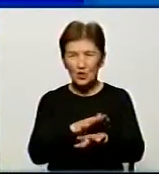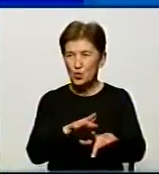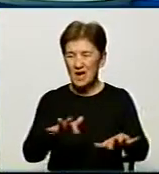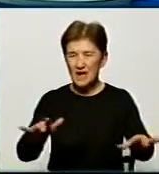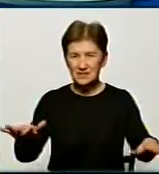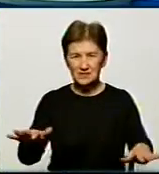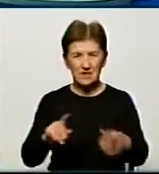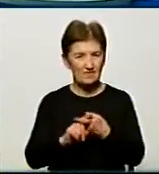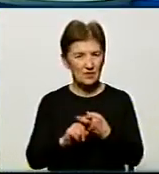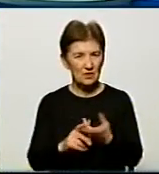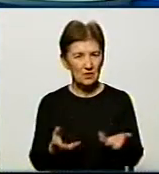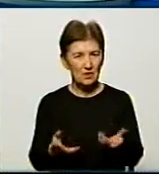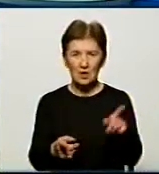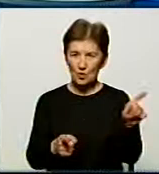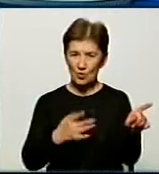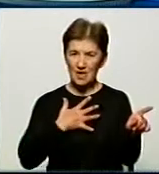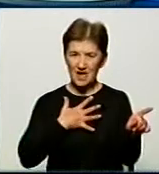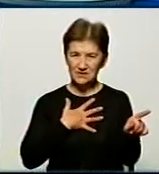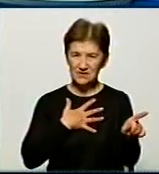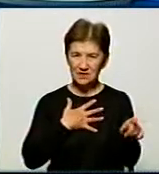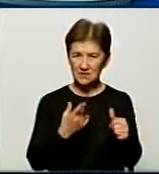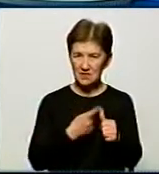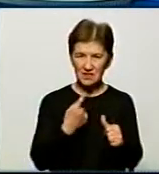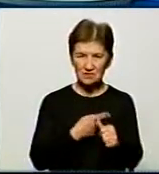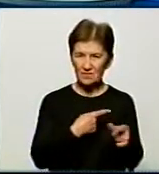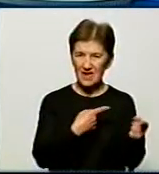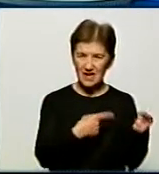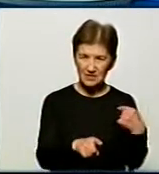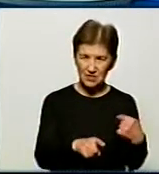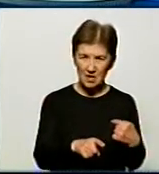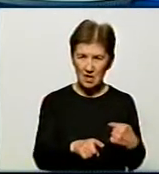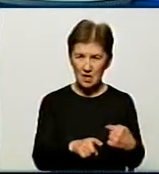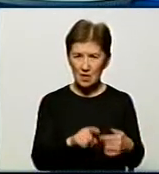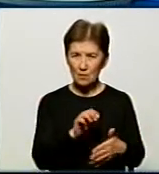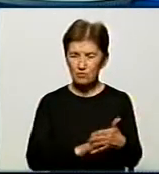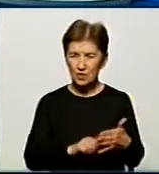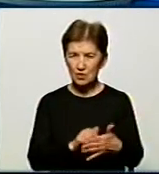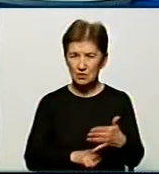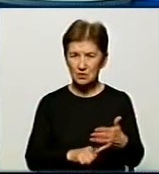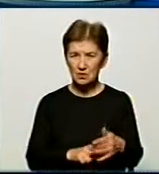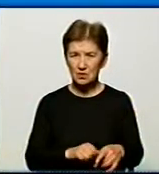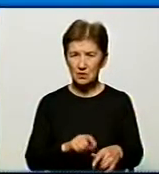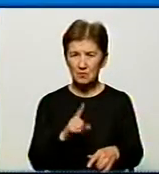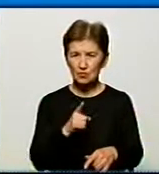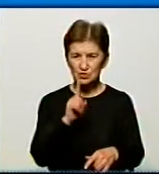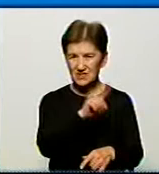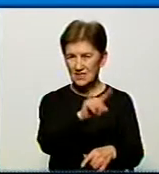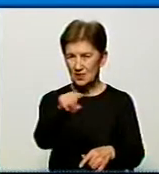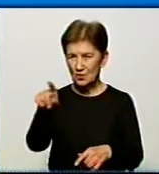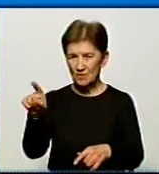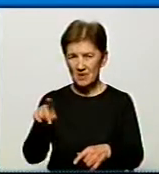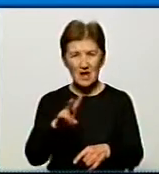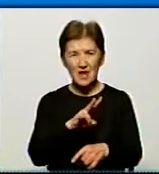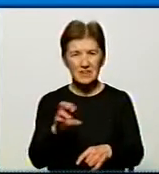Канадця називають іншу причину, можливо, це я так назвав іншу причину, зі слів канадців, а в усіх провінціях вакцина є